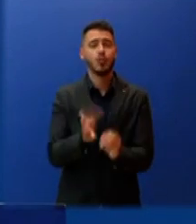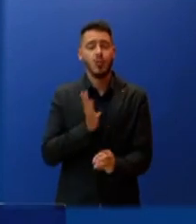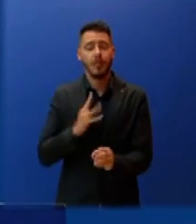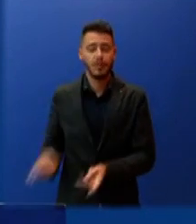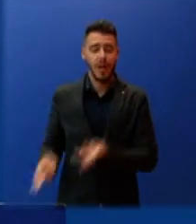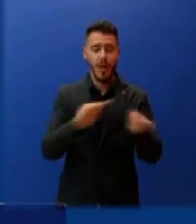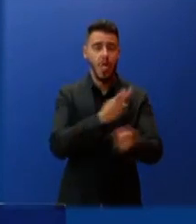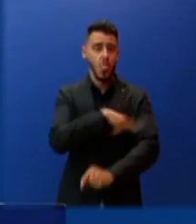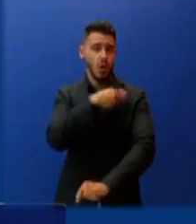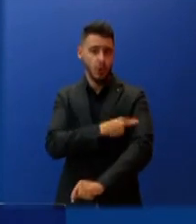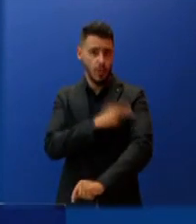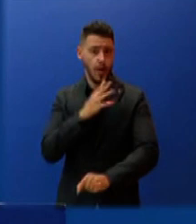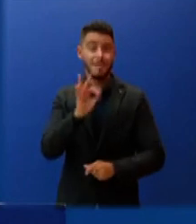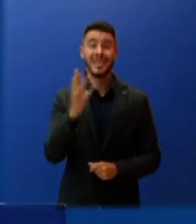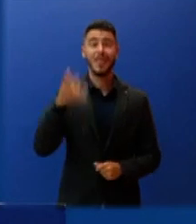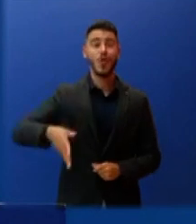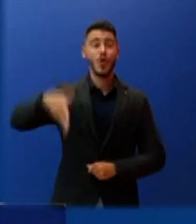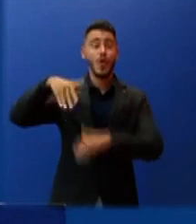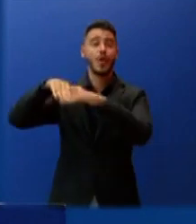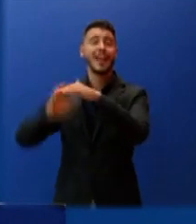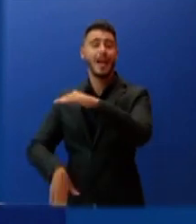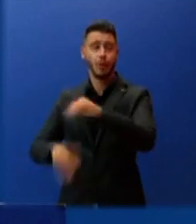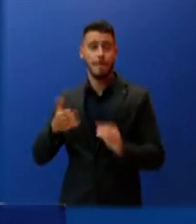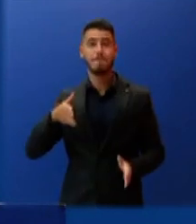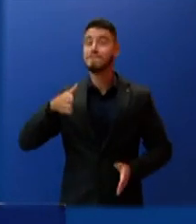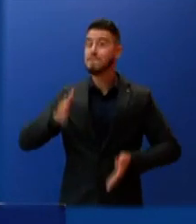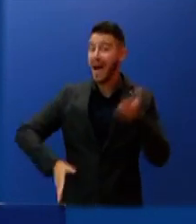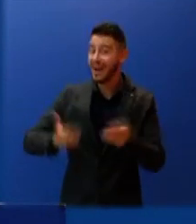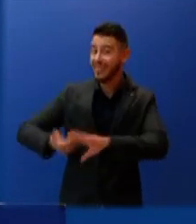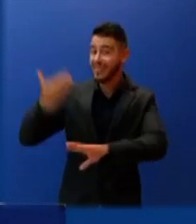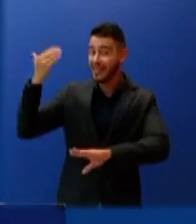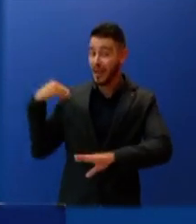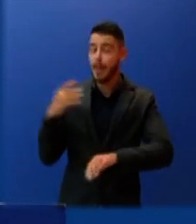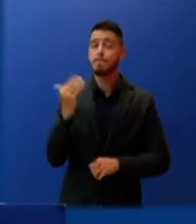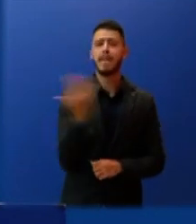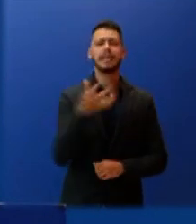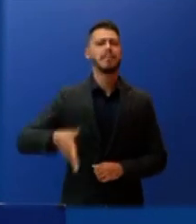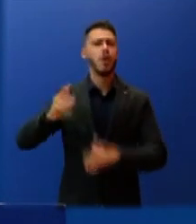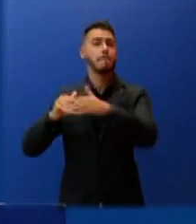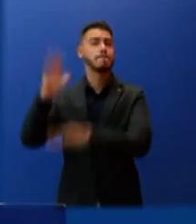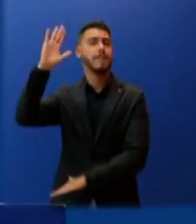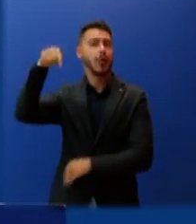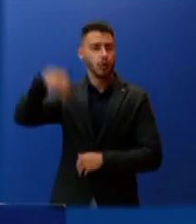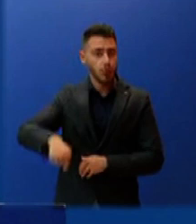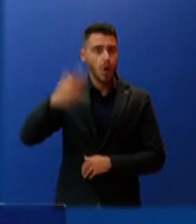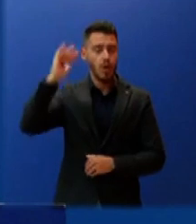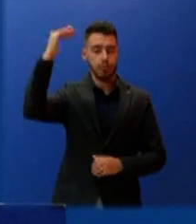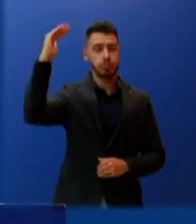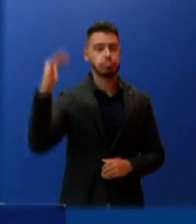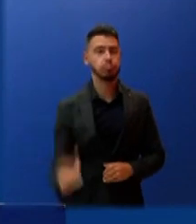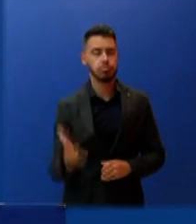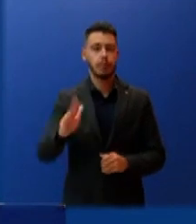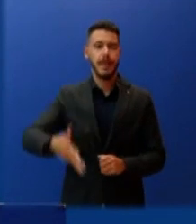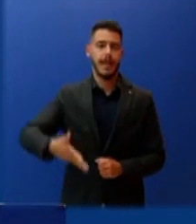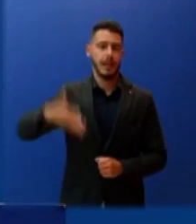ετών, ενώ στο τέλος Μαρτίου, 7 στους 10, ήταν ηλικέας μεγαλύτερης των 55 ετών. Η ιδιαίτερη αύξηση